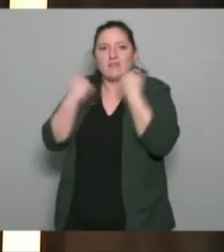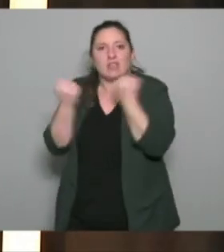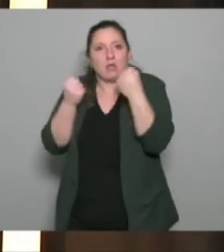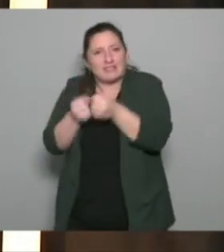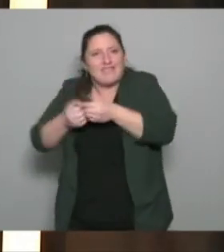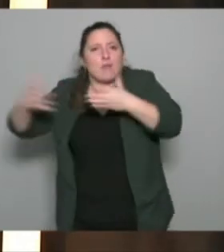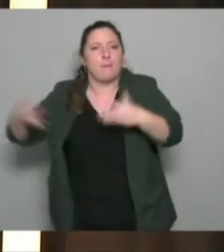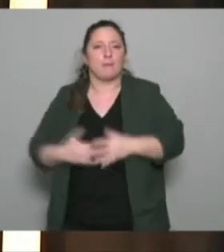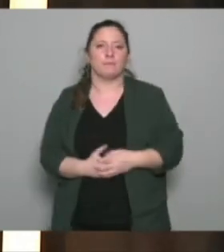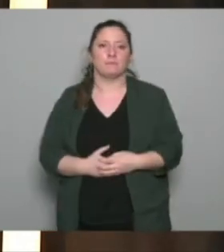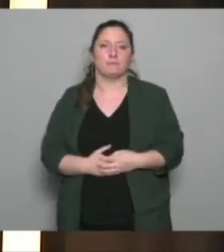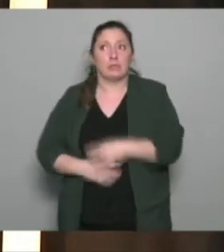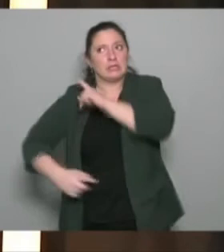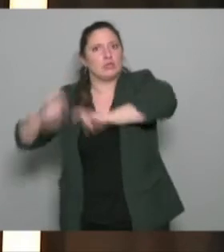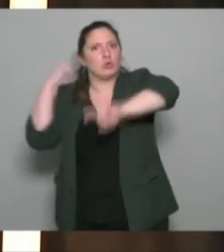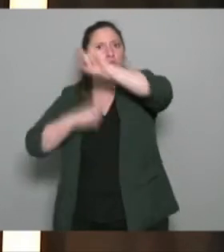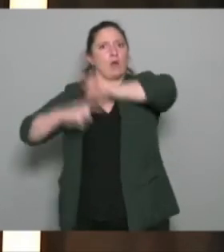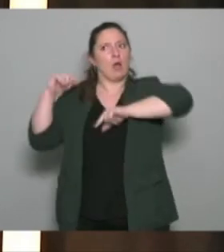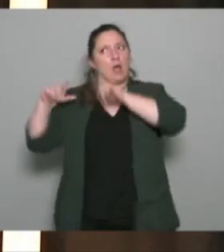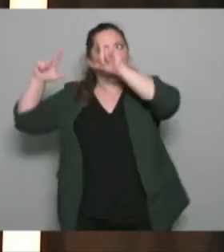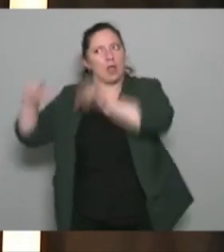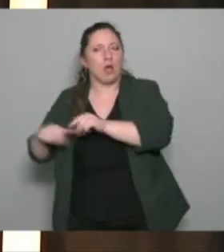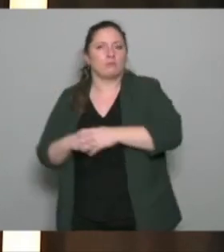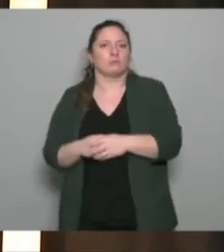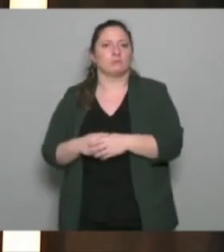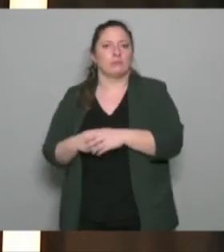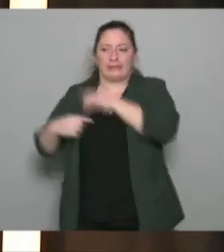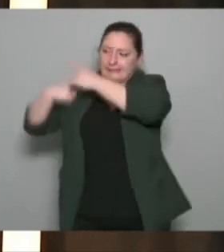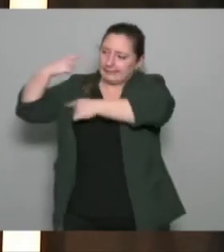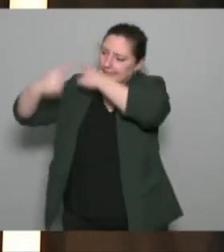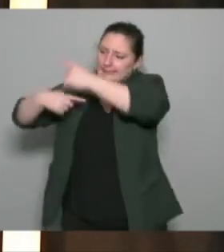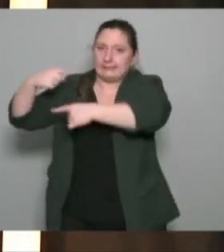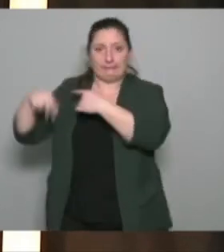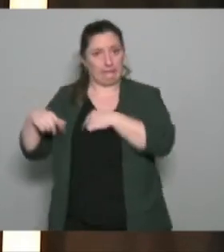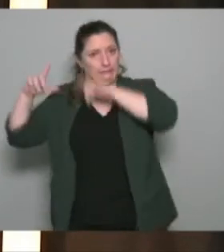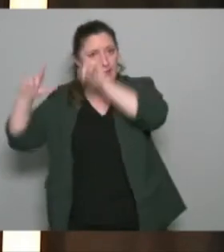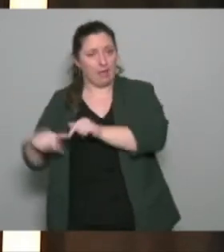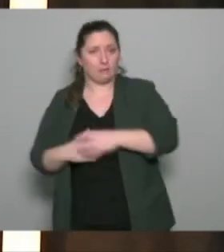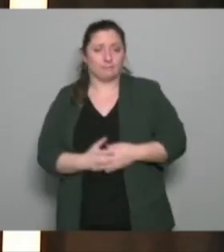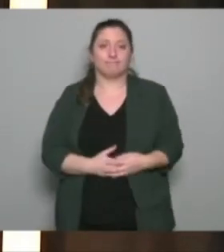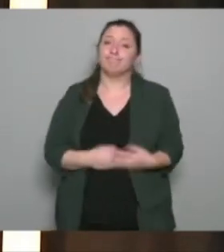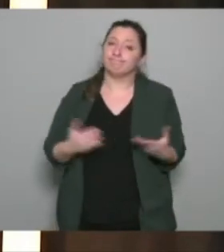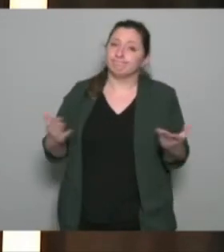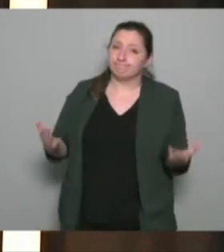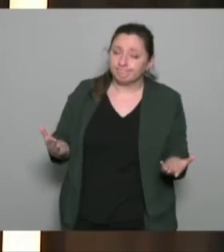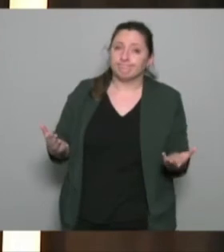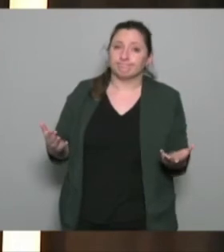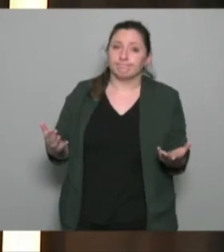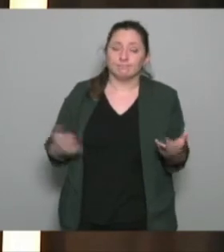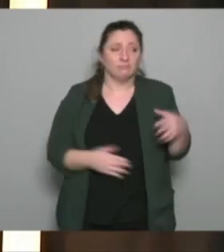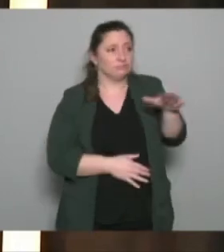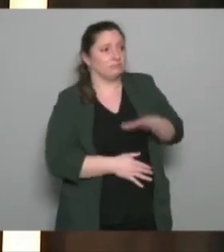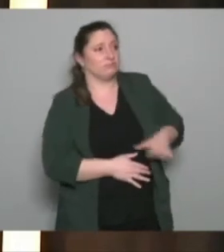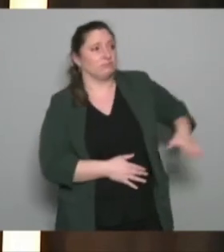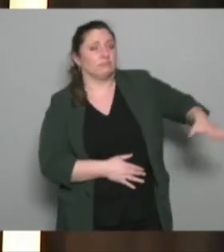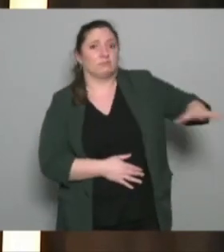historiquement sociologiquement ancré c'est ça leur responsabilité avec l'aspiration